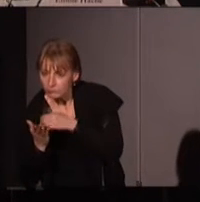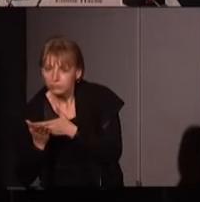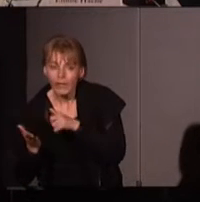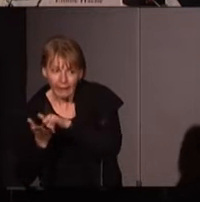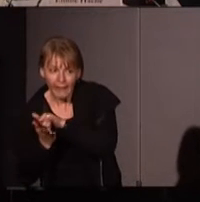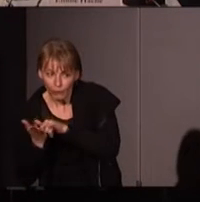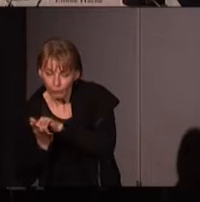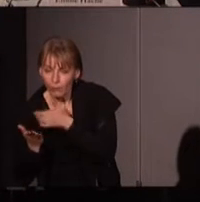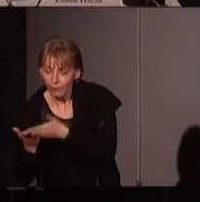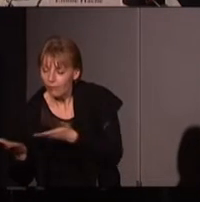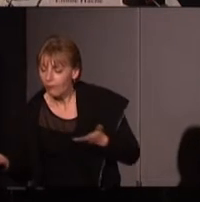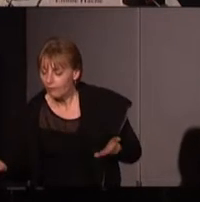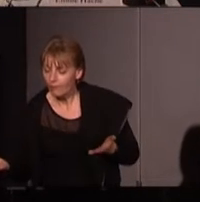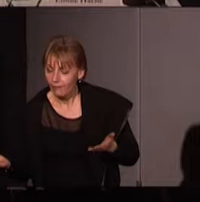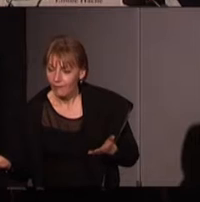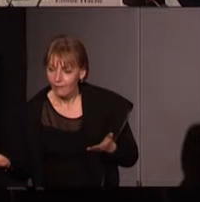recherche d'alliances